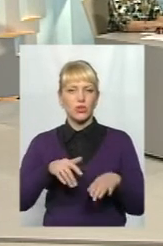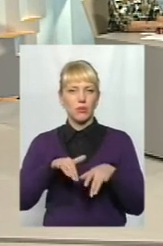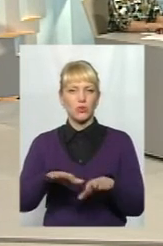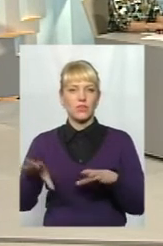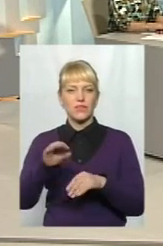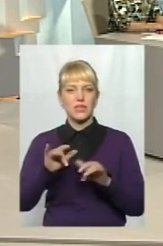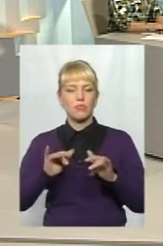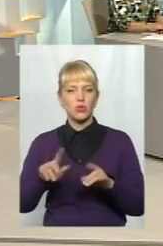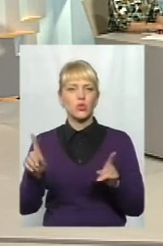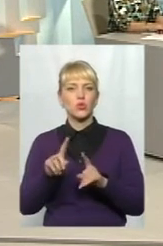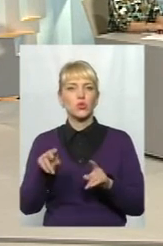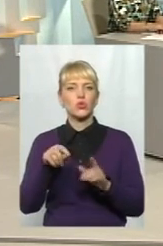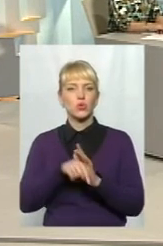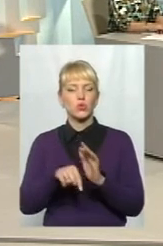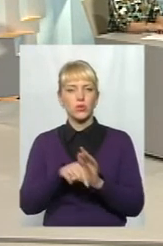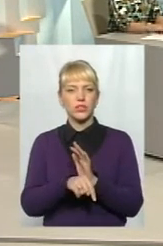стосуються, наприклад,